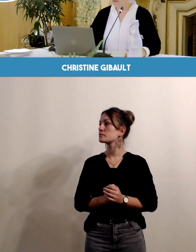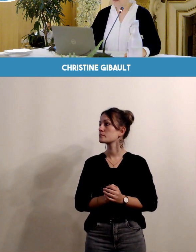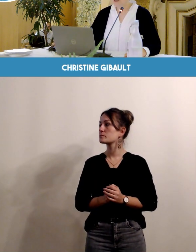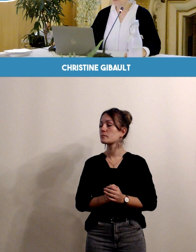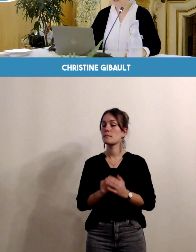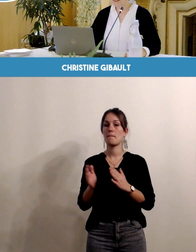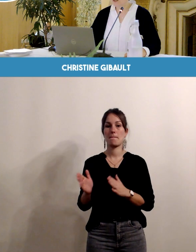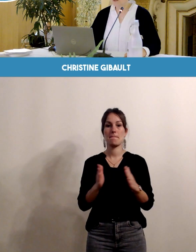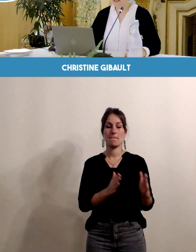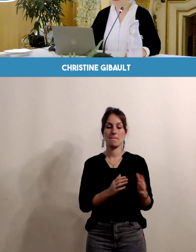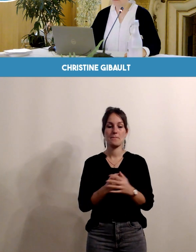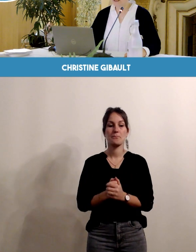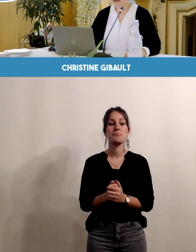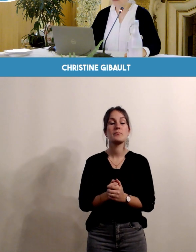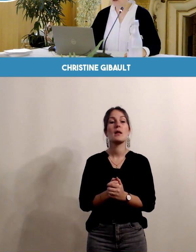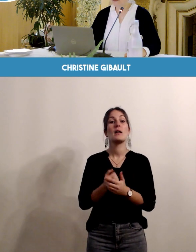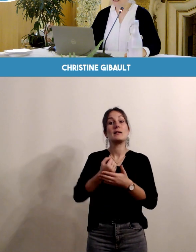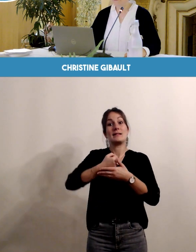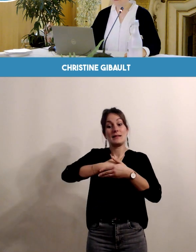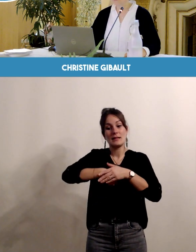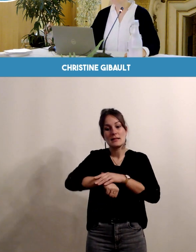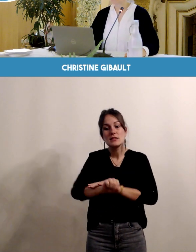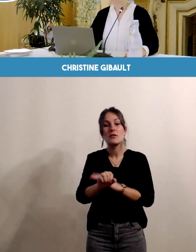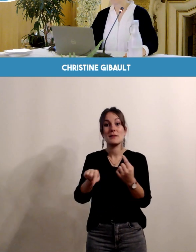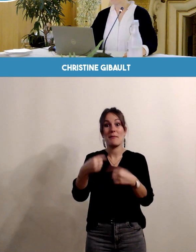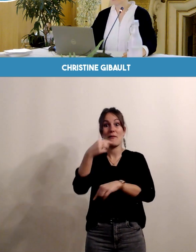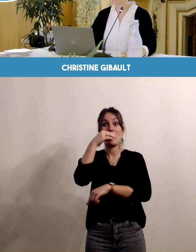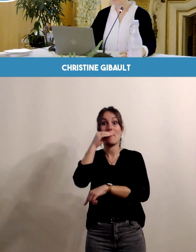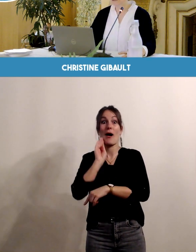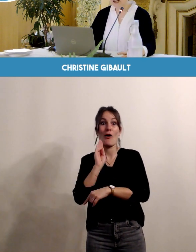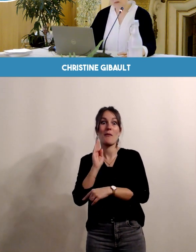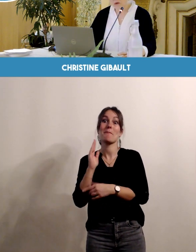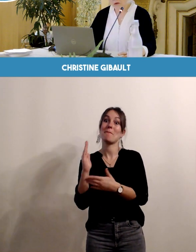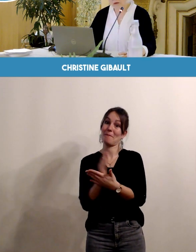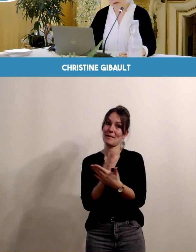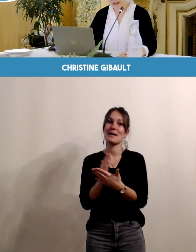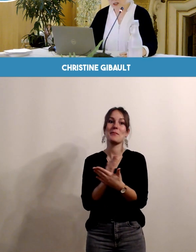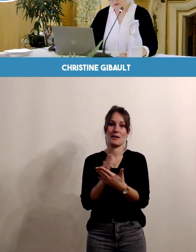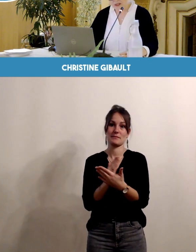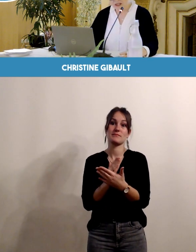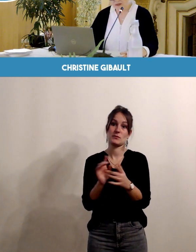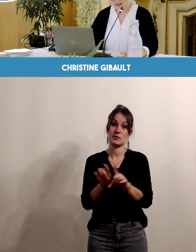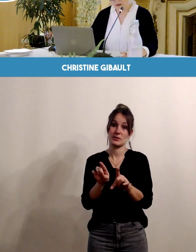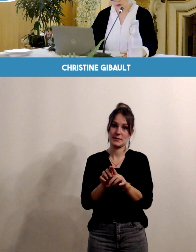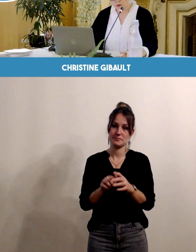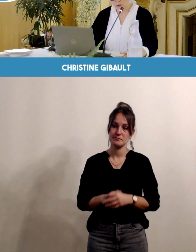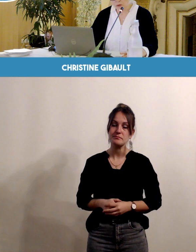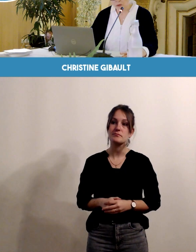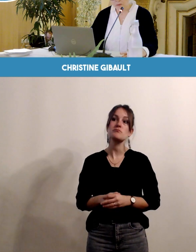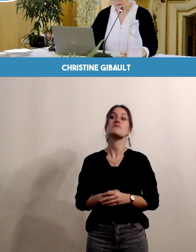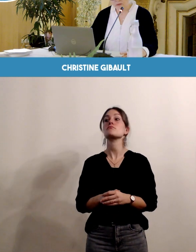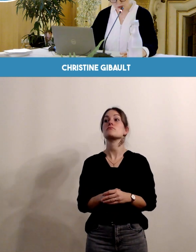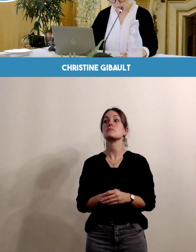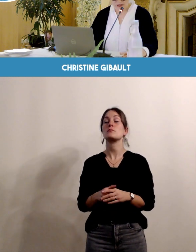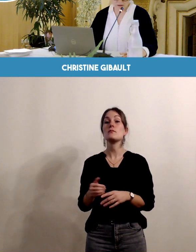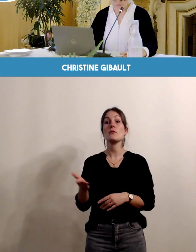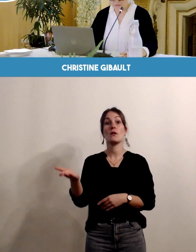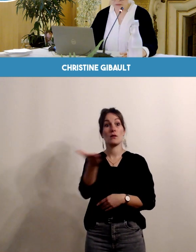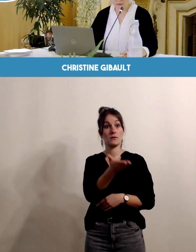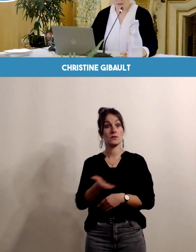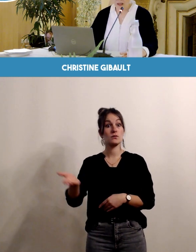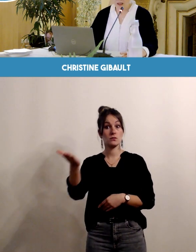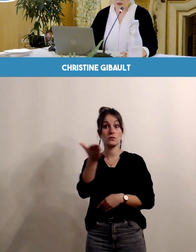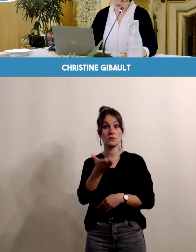La préparation à la naissance et à la parentalité, c'est également un dispositif qui est à votre...